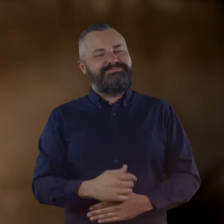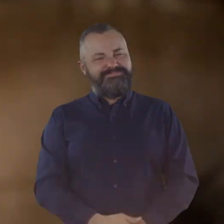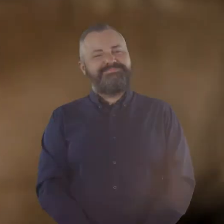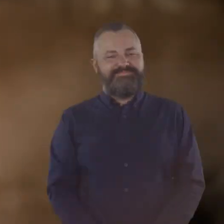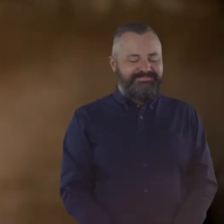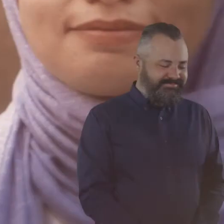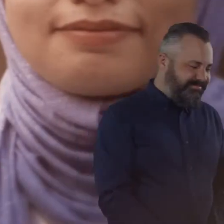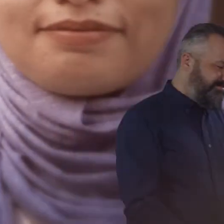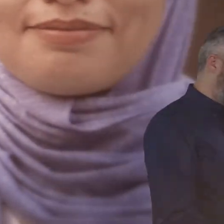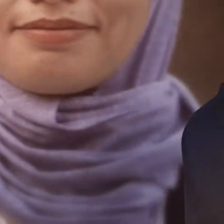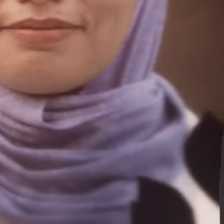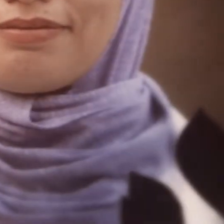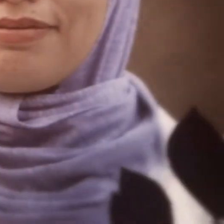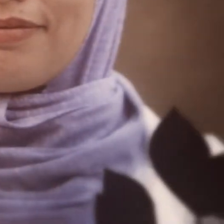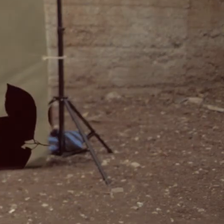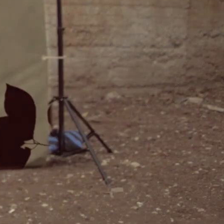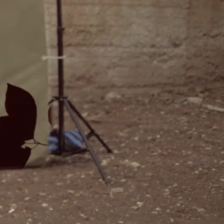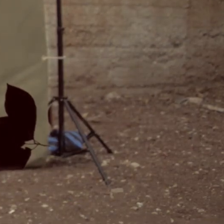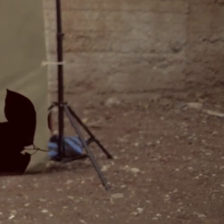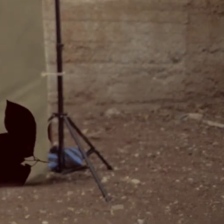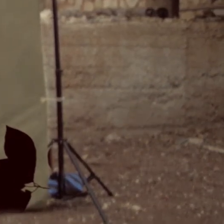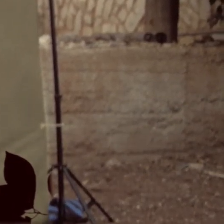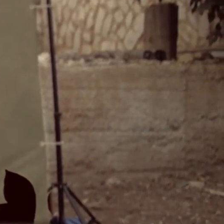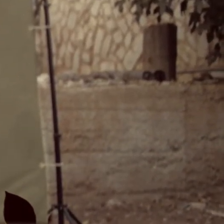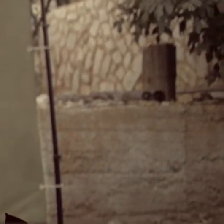يكون لدي خيارات في مستقبلي